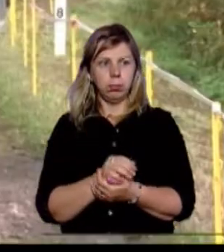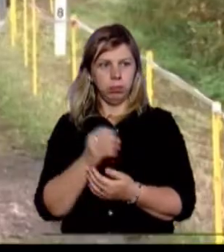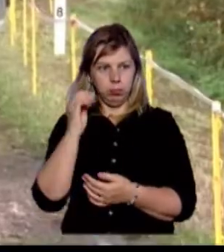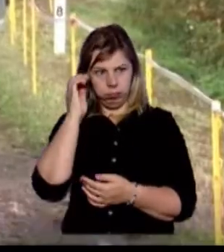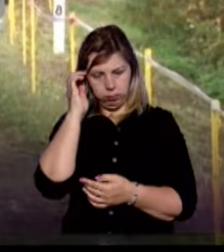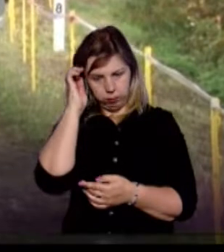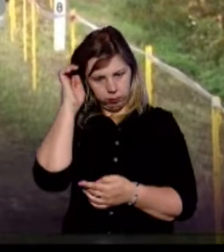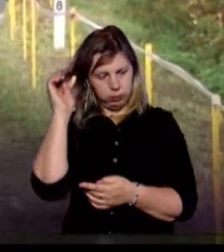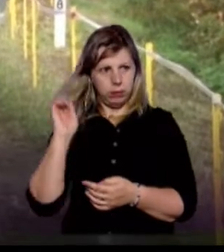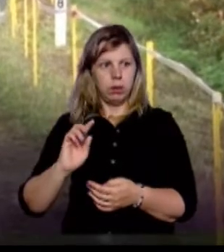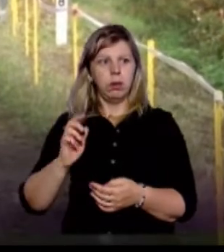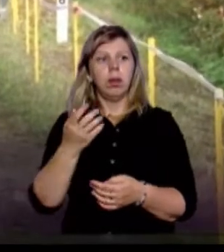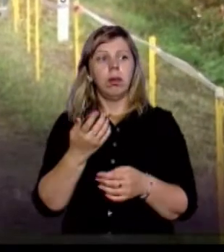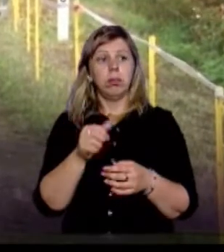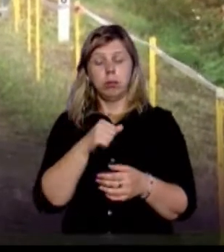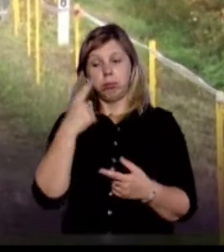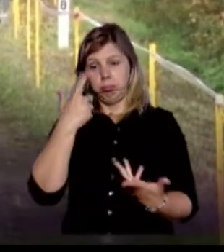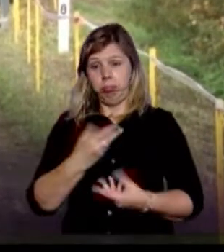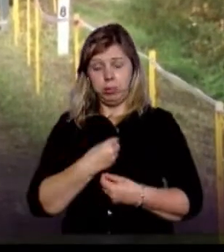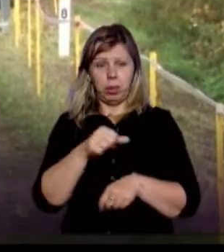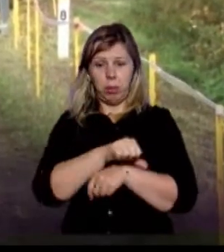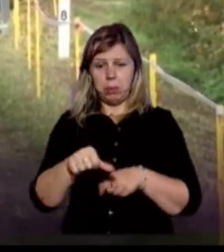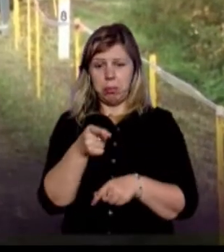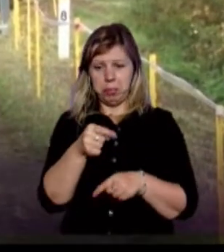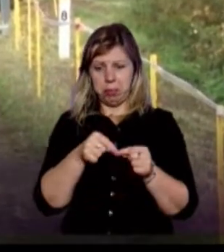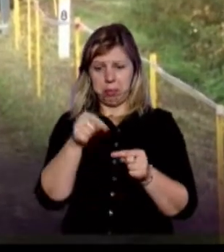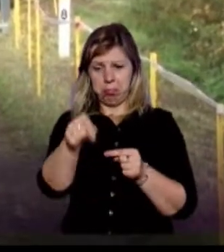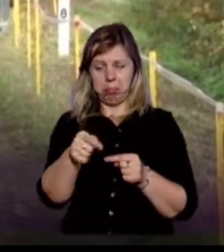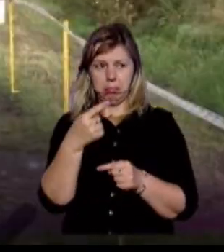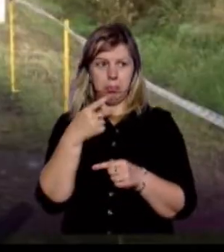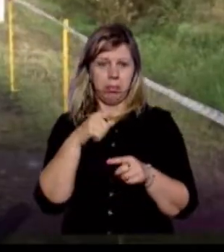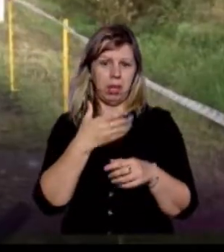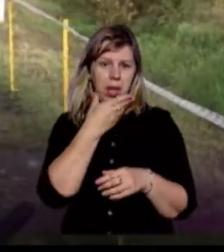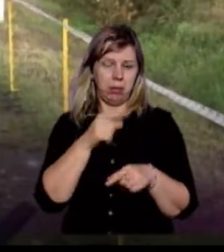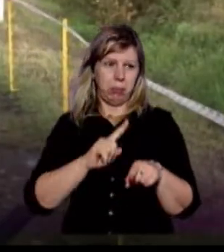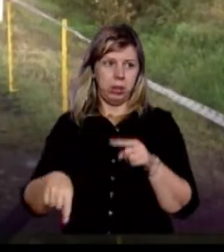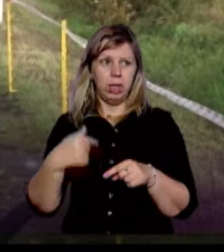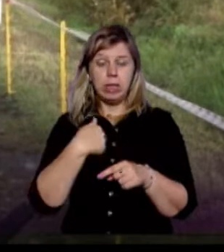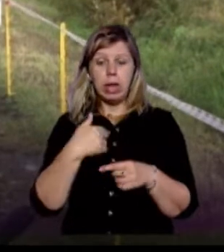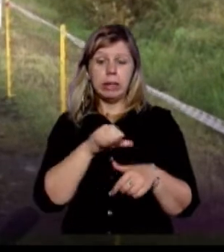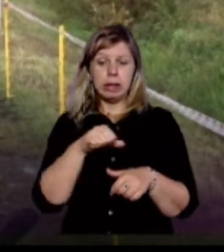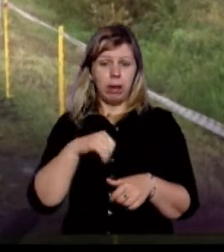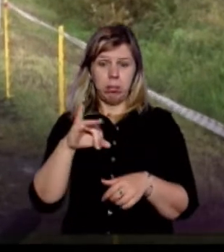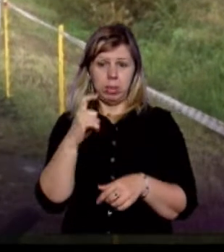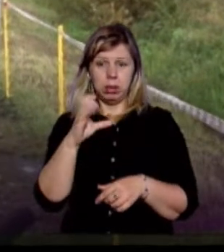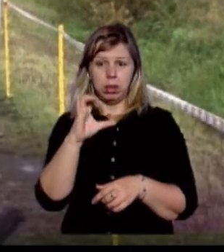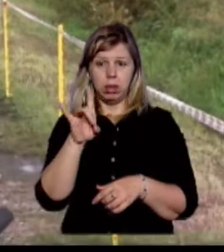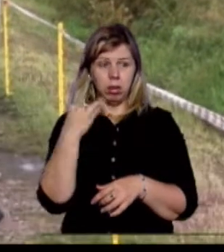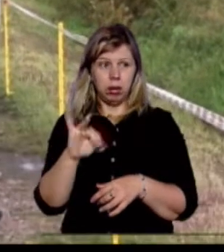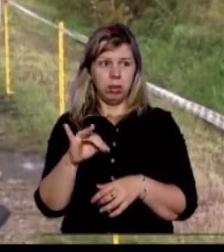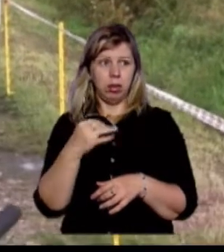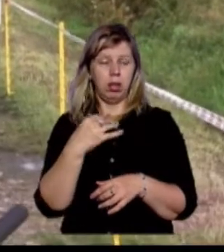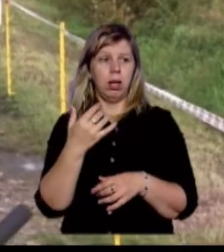Враження позитивні, кордон за хвилинку часу буквально пройшли, все гарно. Я сам родом зі Стрия, конкретно село